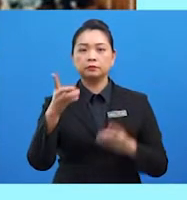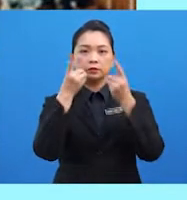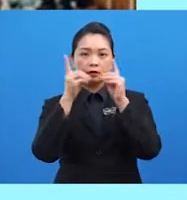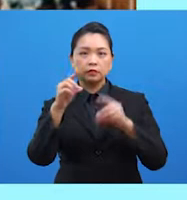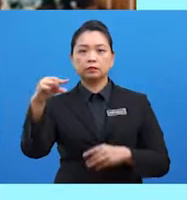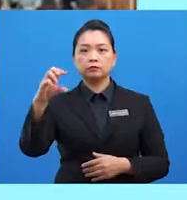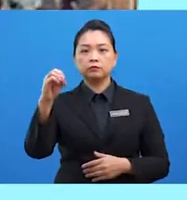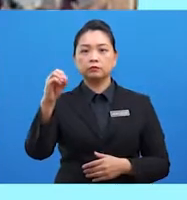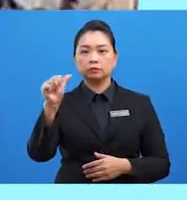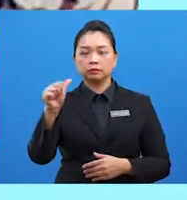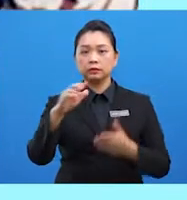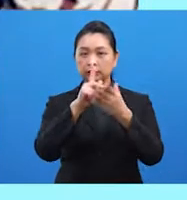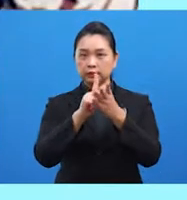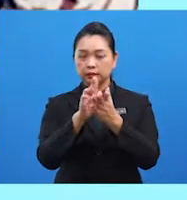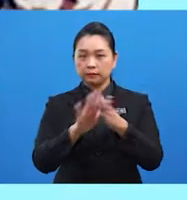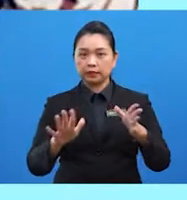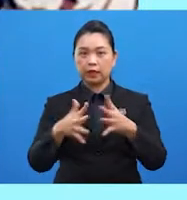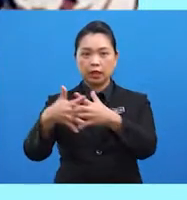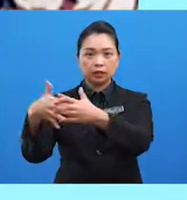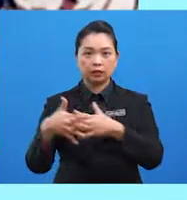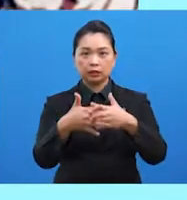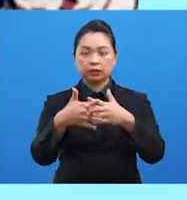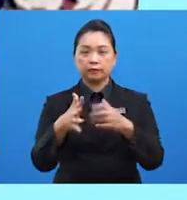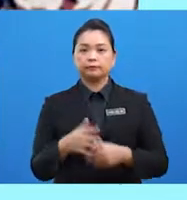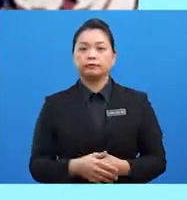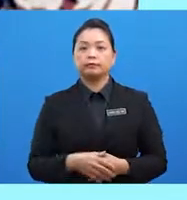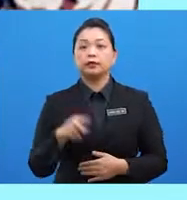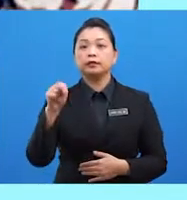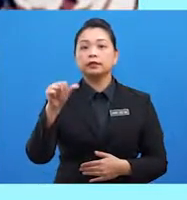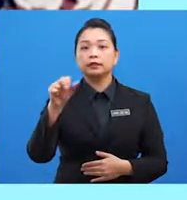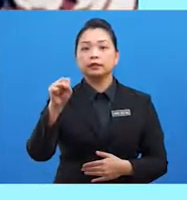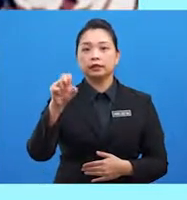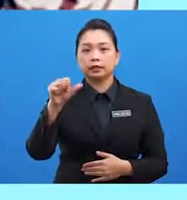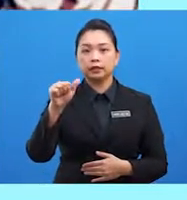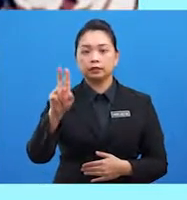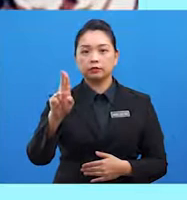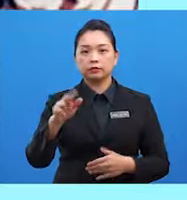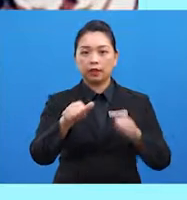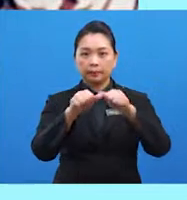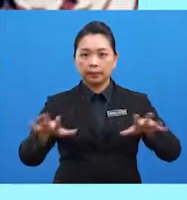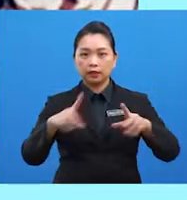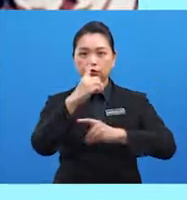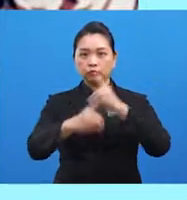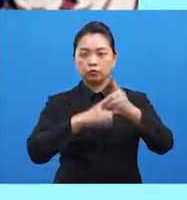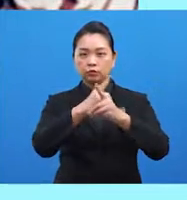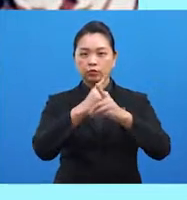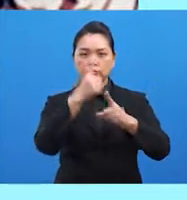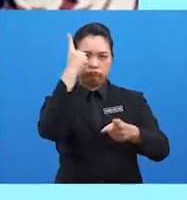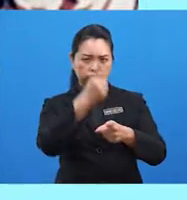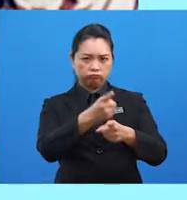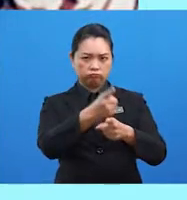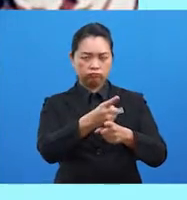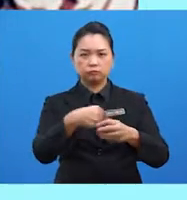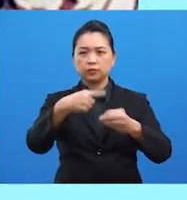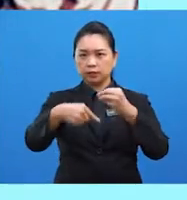antarabangsa. Deklarasi Nassau tentang keamanan dunia dan persetujuan Commonwealth tentang isu di